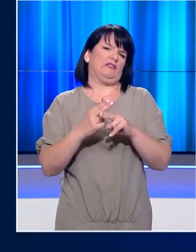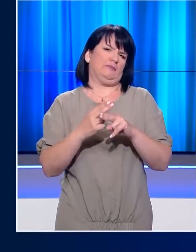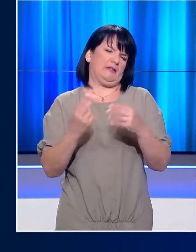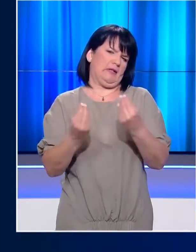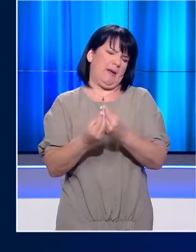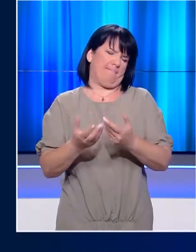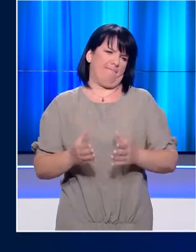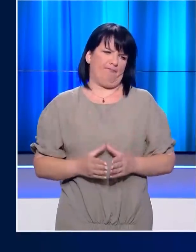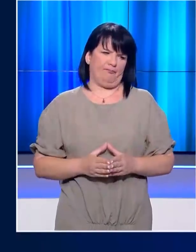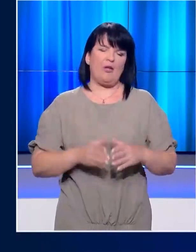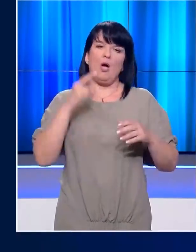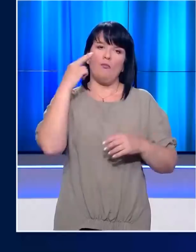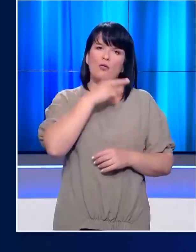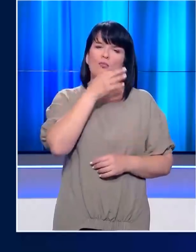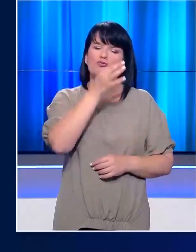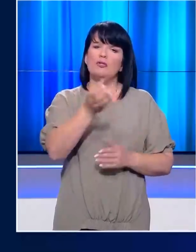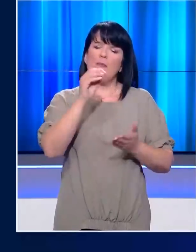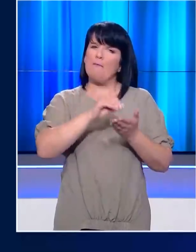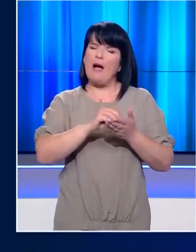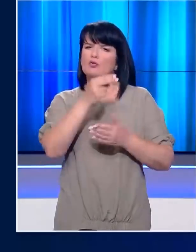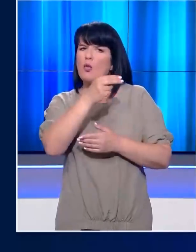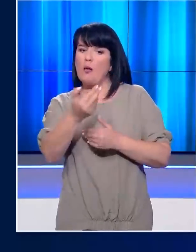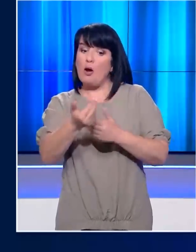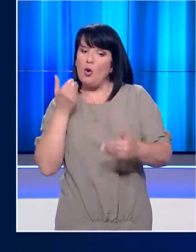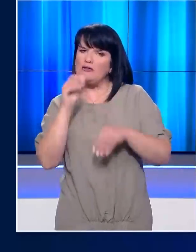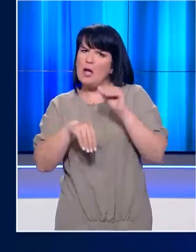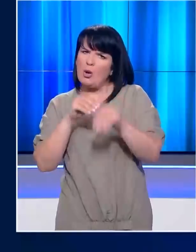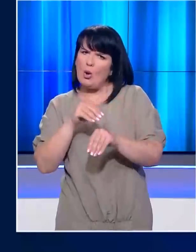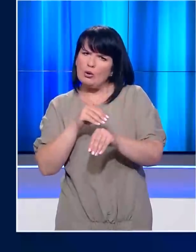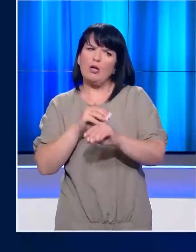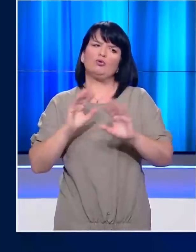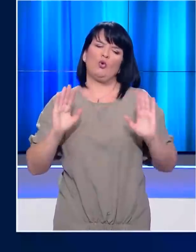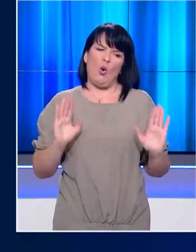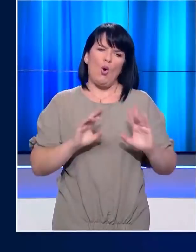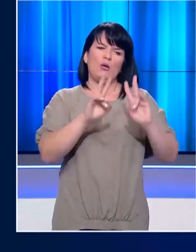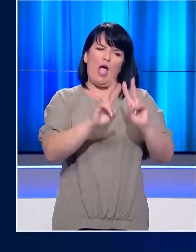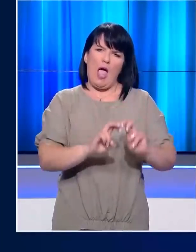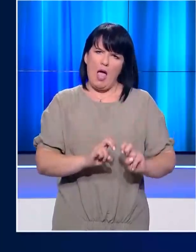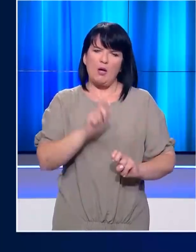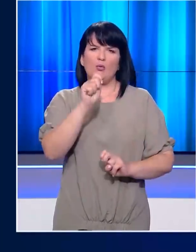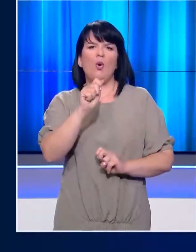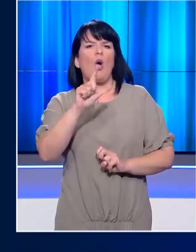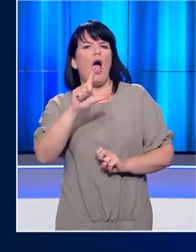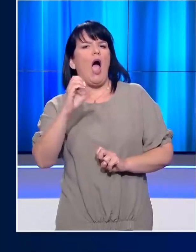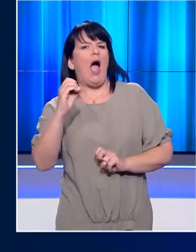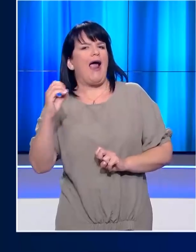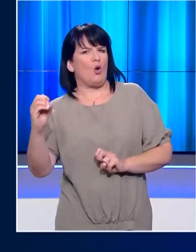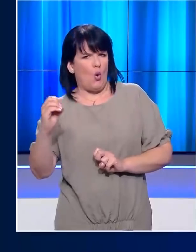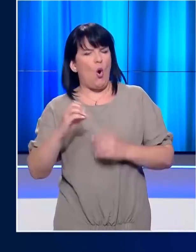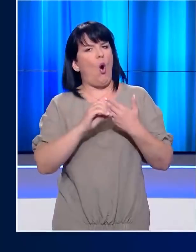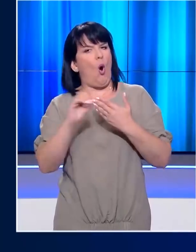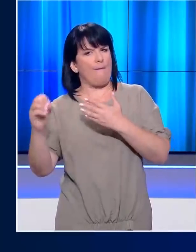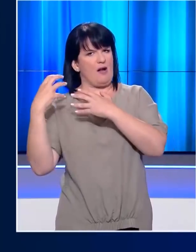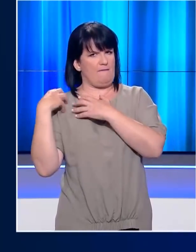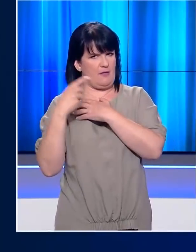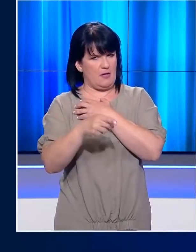Ο πρωθυπουργός ταυτόχρονα κλείνει για ακόμη μια φορά τη συζήτηση για προώρες εκλογές. Παρά το ευρύ δημοσκοπικό προβάθυσμα που αποτυπώνεται και στη μεγάλη δημοσκόπηση της ΑΛΚΟ για